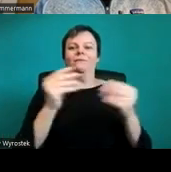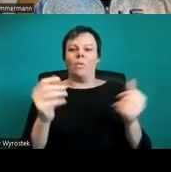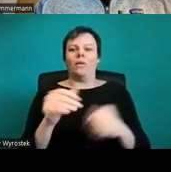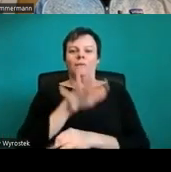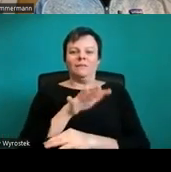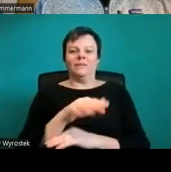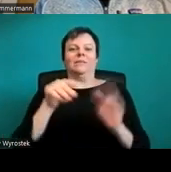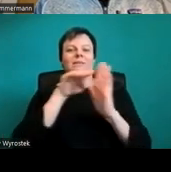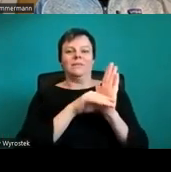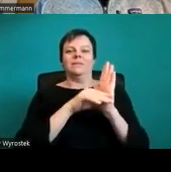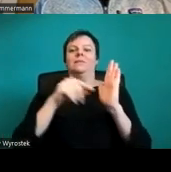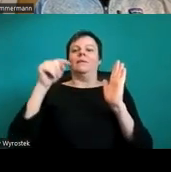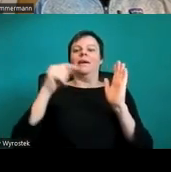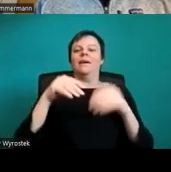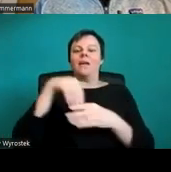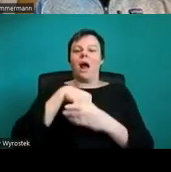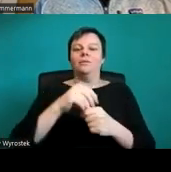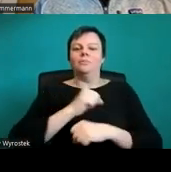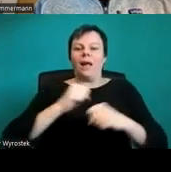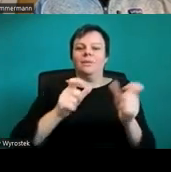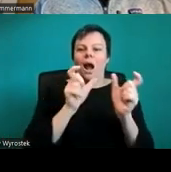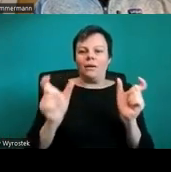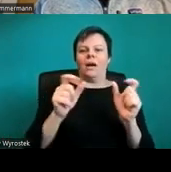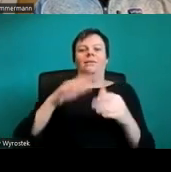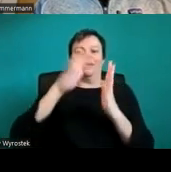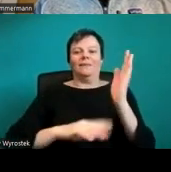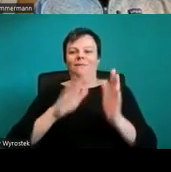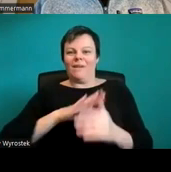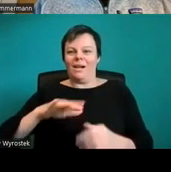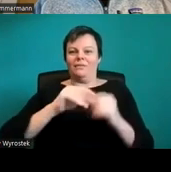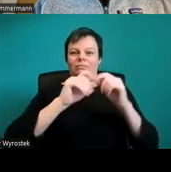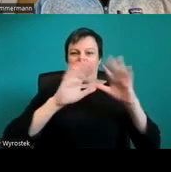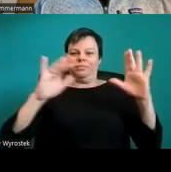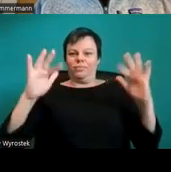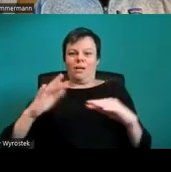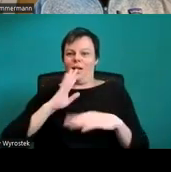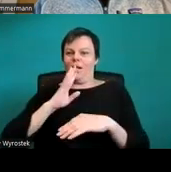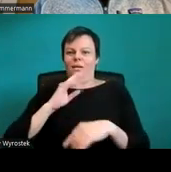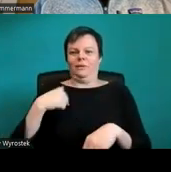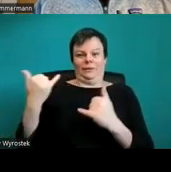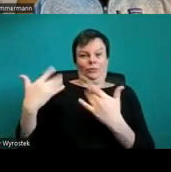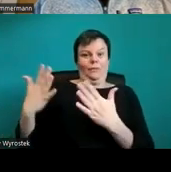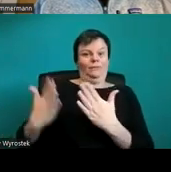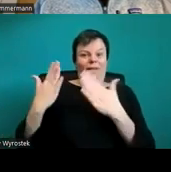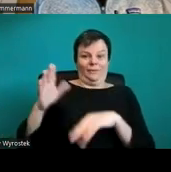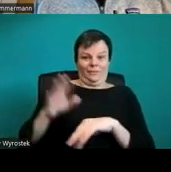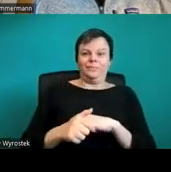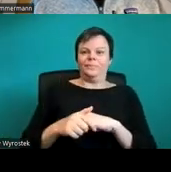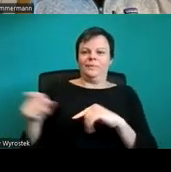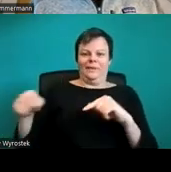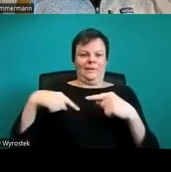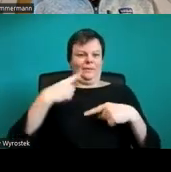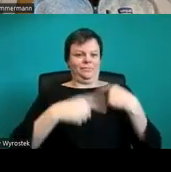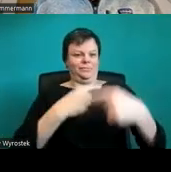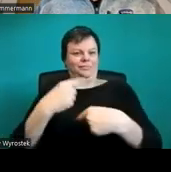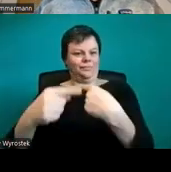Inhaltsplatzhalter, Textfeld, Aufzählungszeichen, Americans with Disabilities Act. Okay, das klingt schon viel